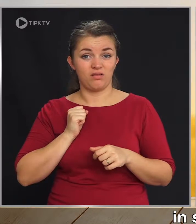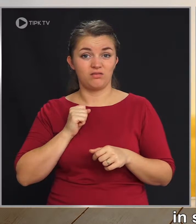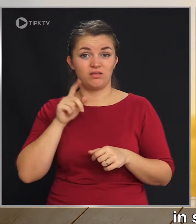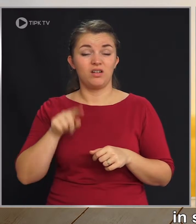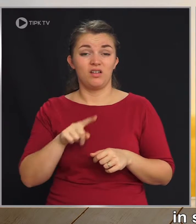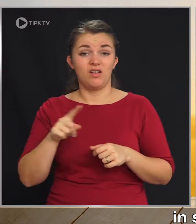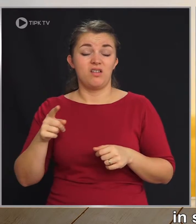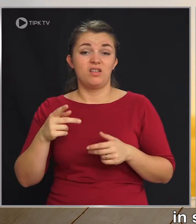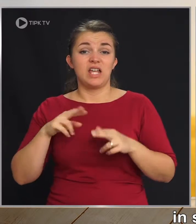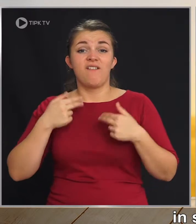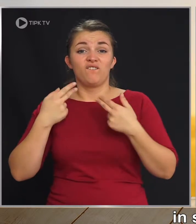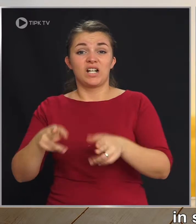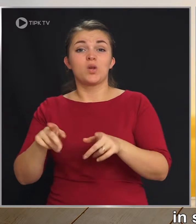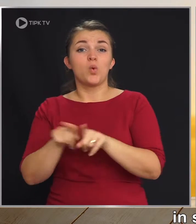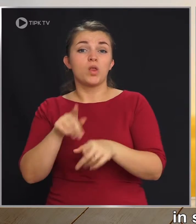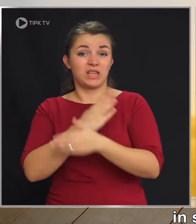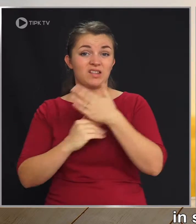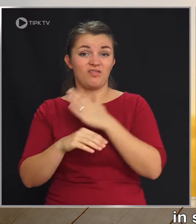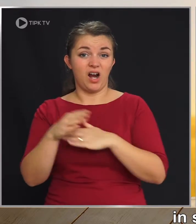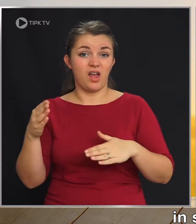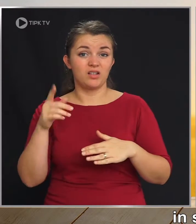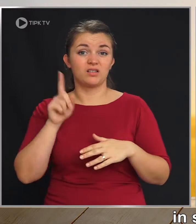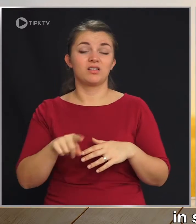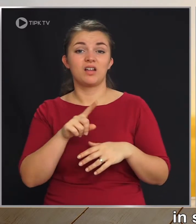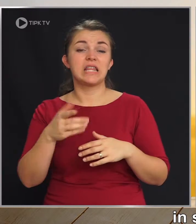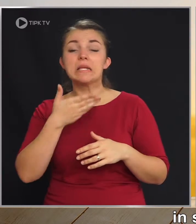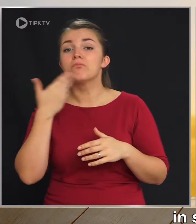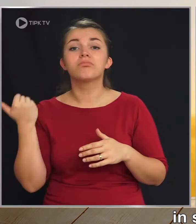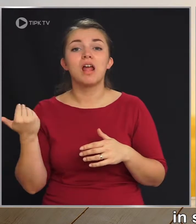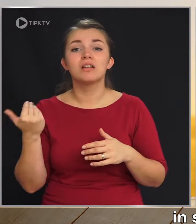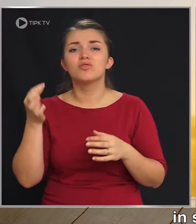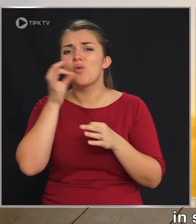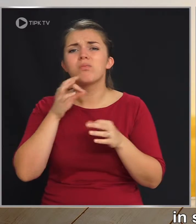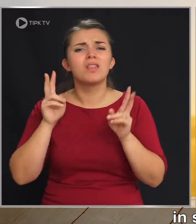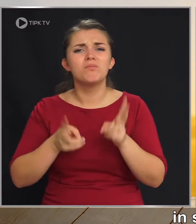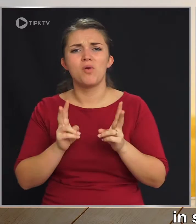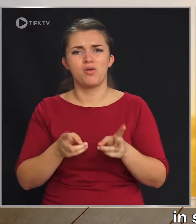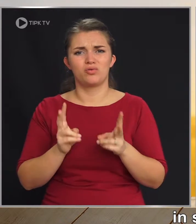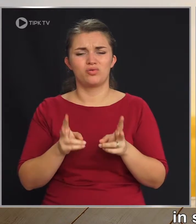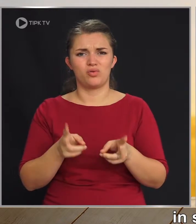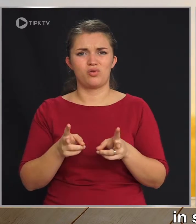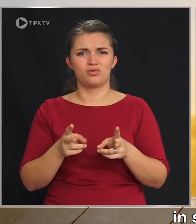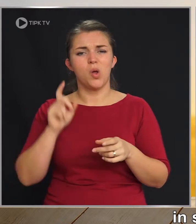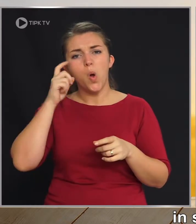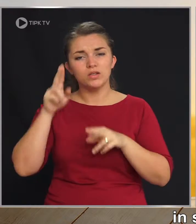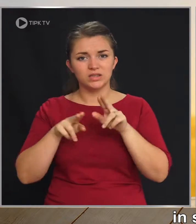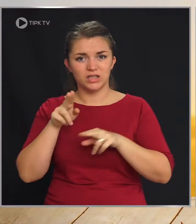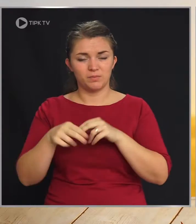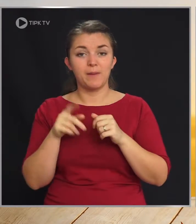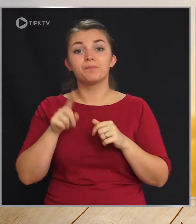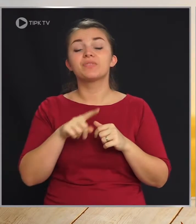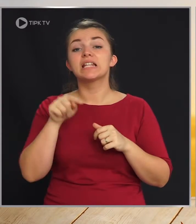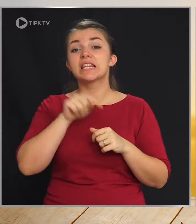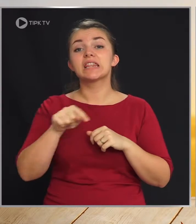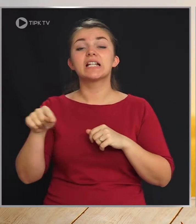in se je vrnil kot invalid in brez nobene možnosti oskrbe.